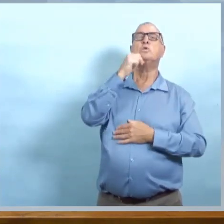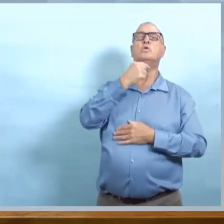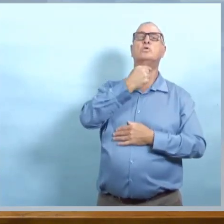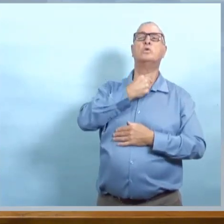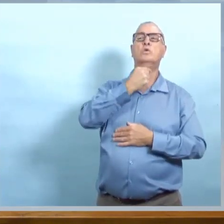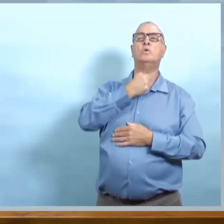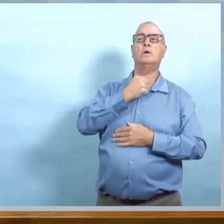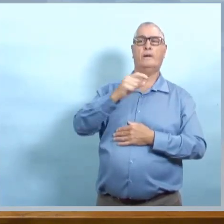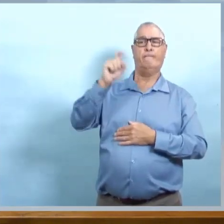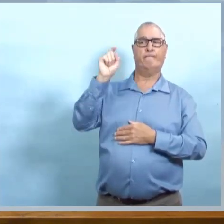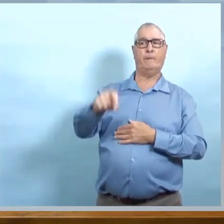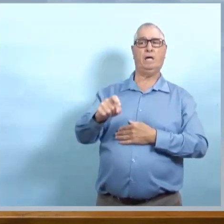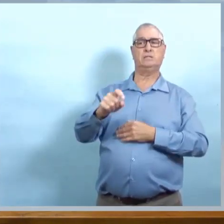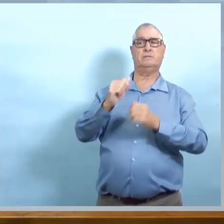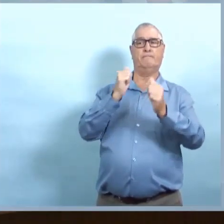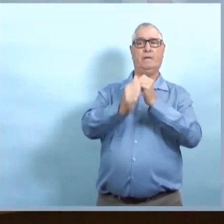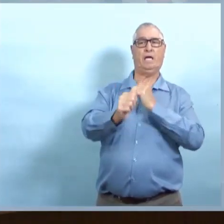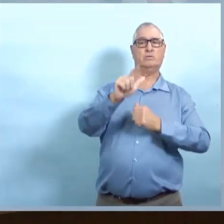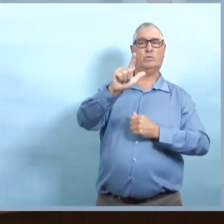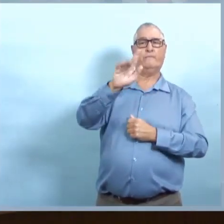mais nous savons qu'elles ont de grandes répercussions.